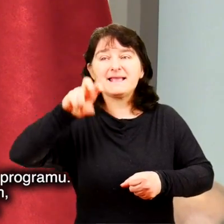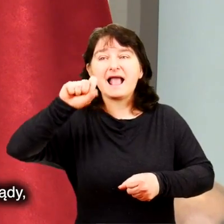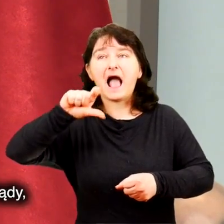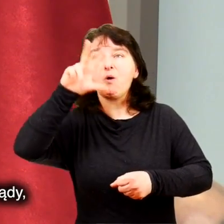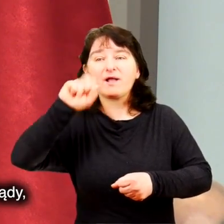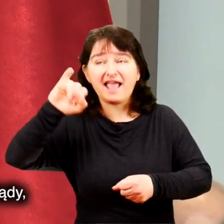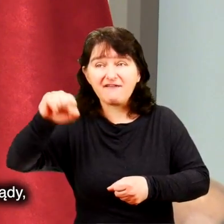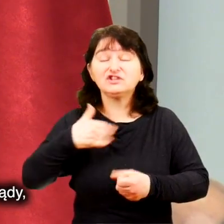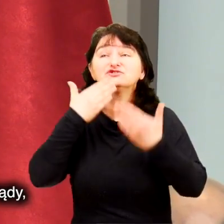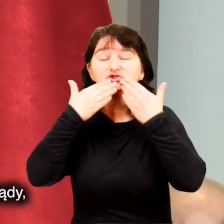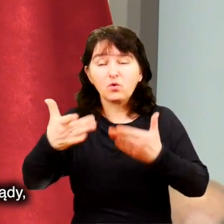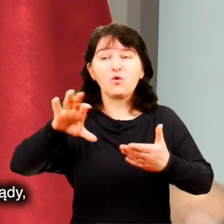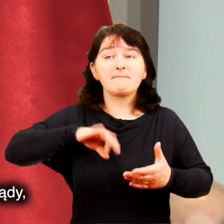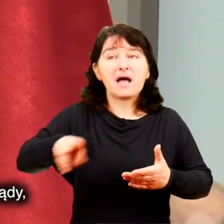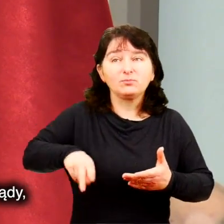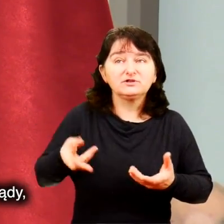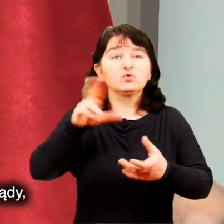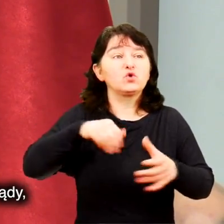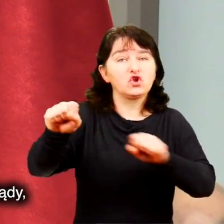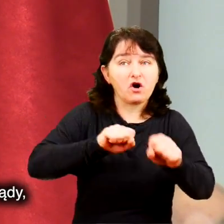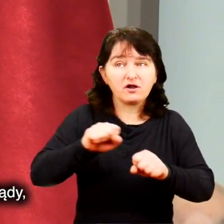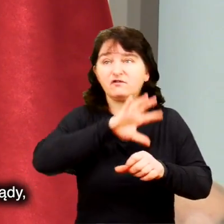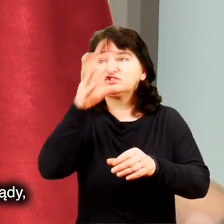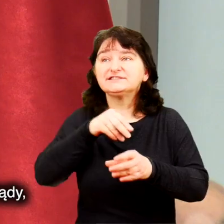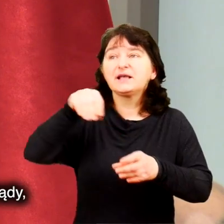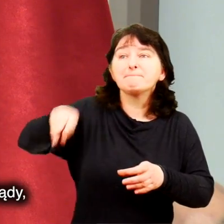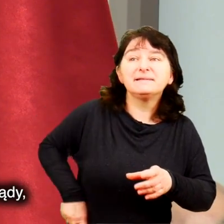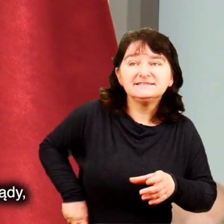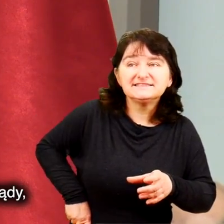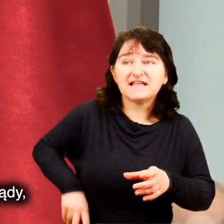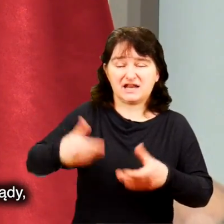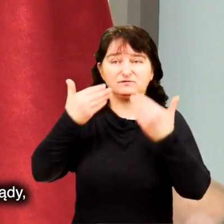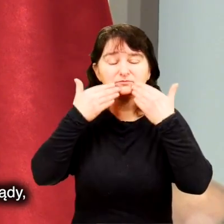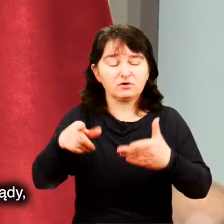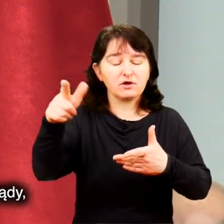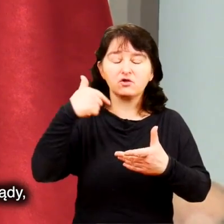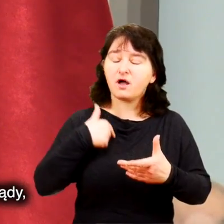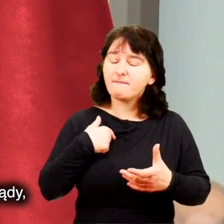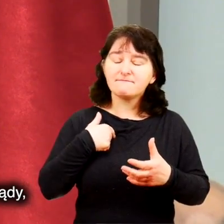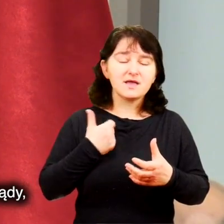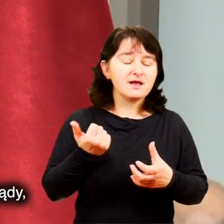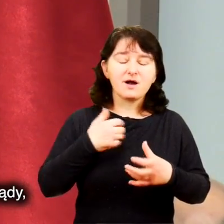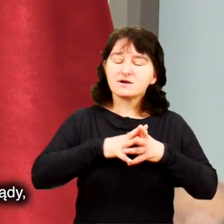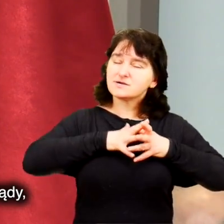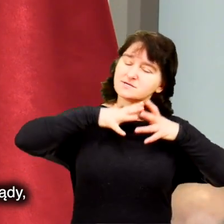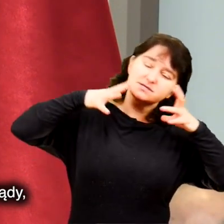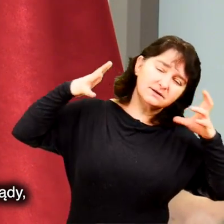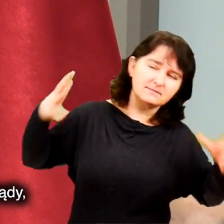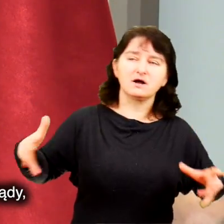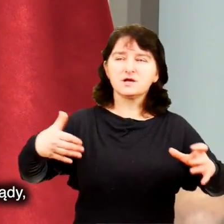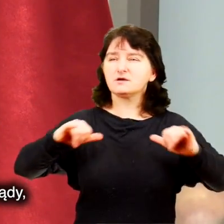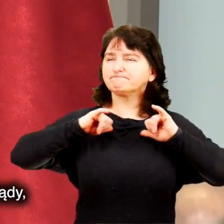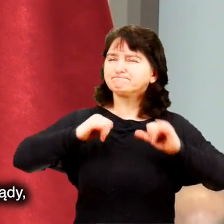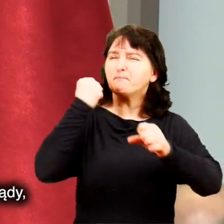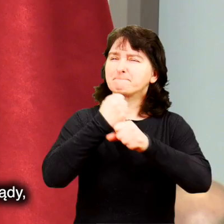Michałkiewicz. Dziękuję panu ministrowi, który to koordynował. Resortom, które się do tego, to był rodzaj, proszę Państwa, takiej